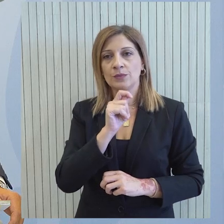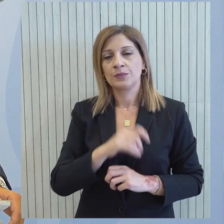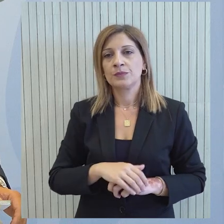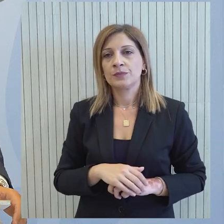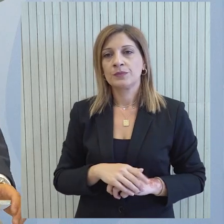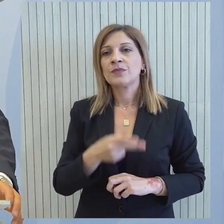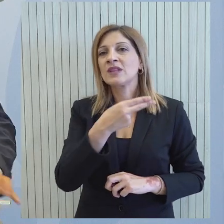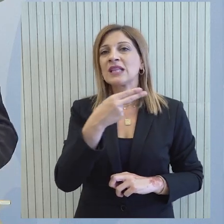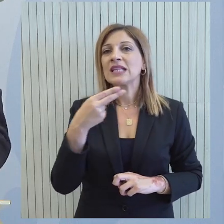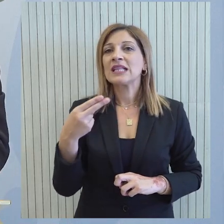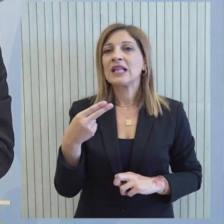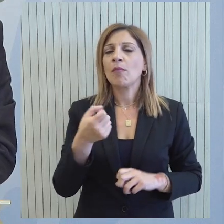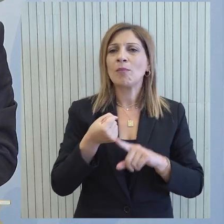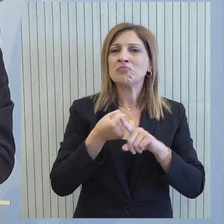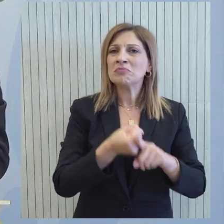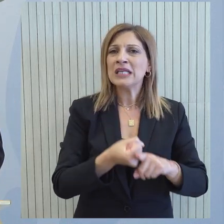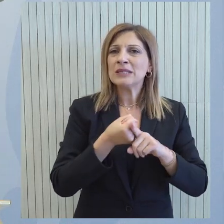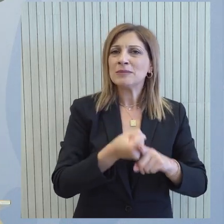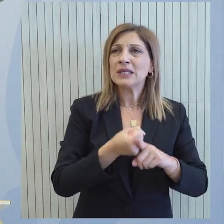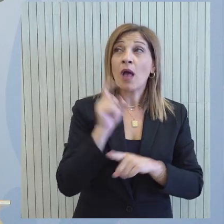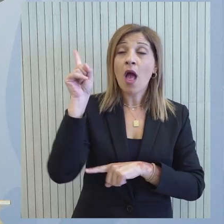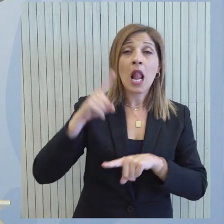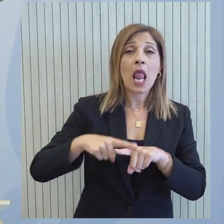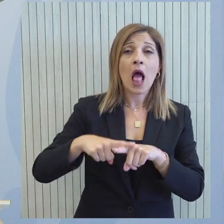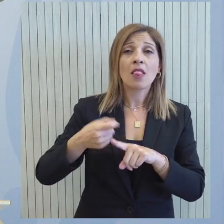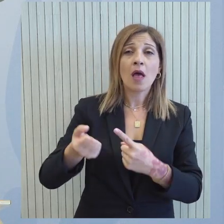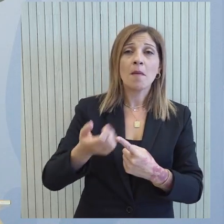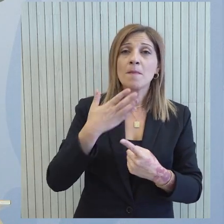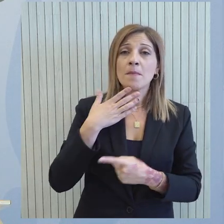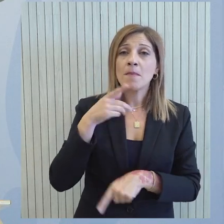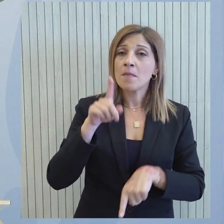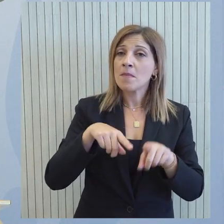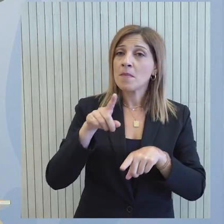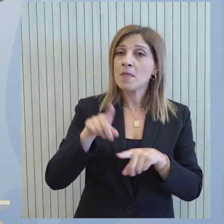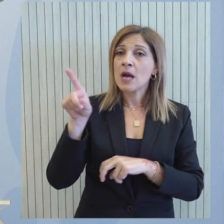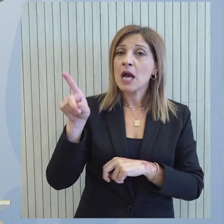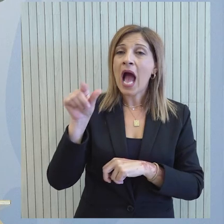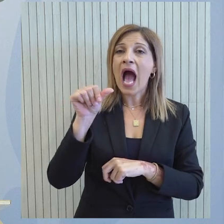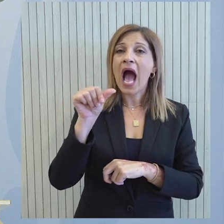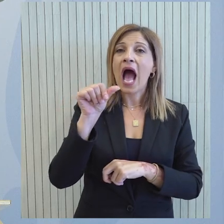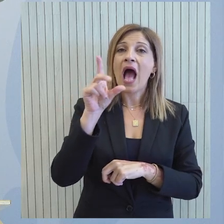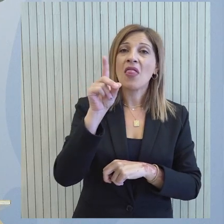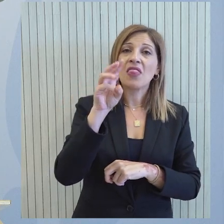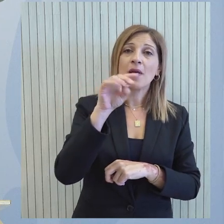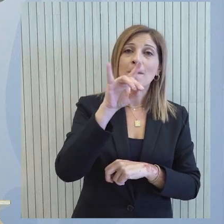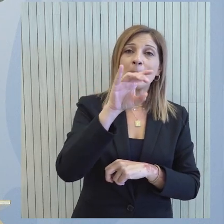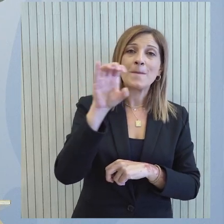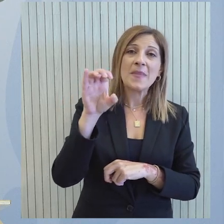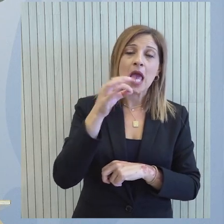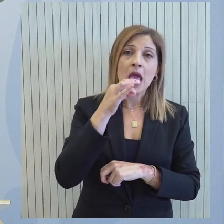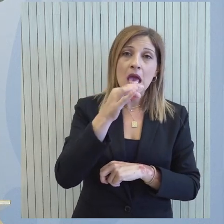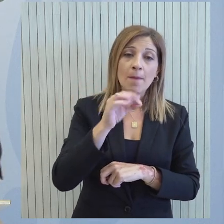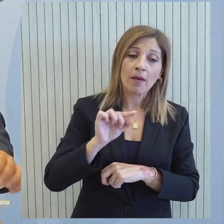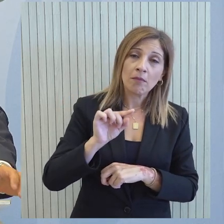συνεχίσουν σε σχέση με τις πλήρες που θα είναι διάφορον εδώ την Αθήνα κύριξαν διαβιλές από μέρους του ΑΛΜΗ ότι θα γίνει δυνατόν